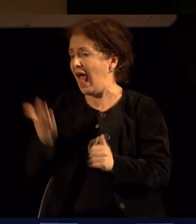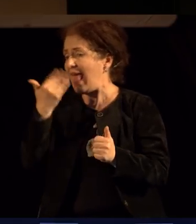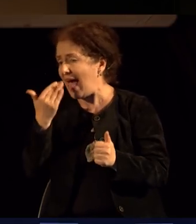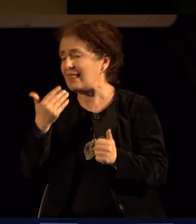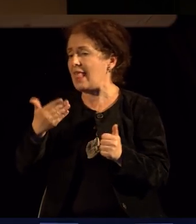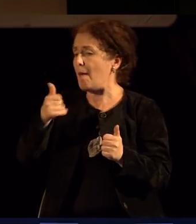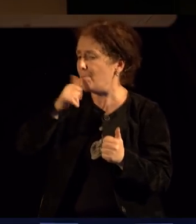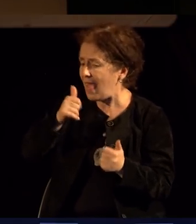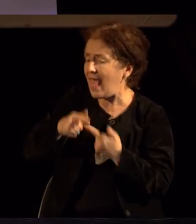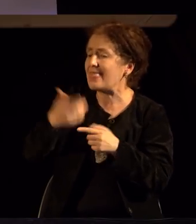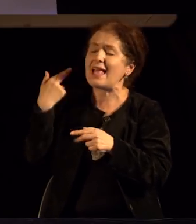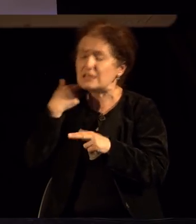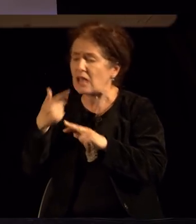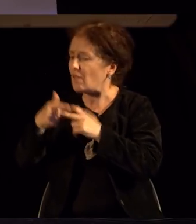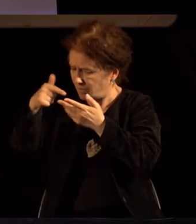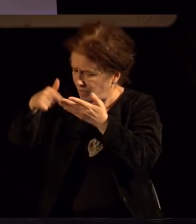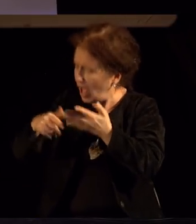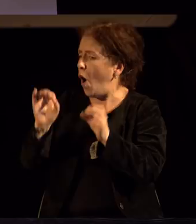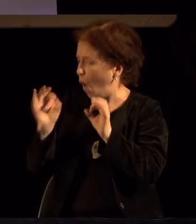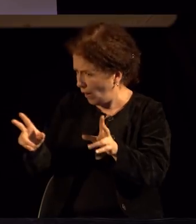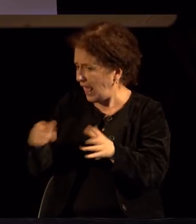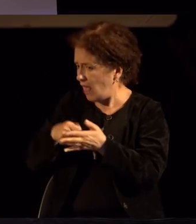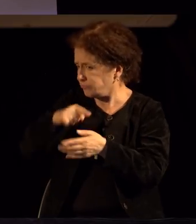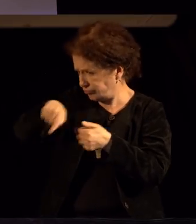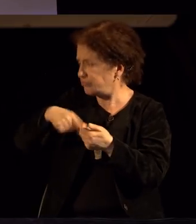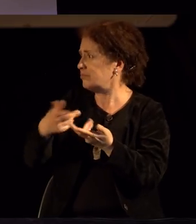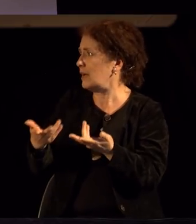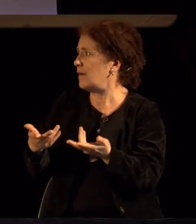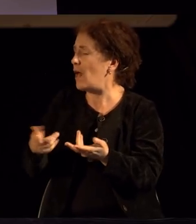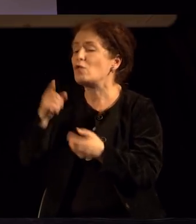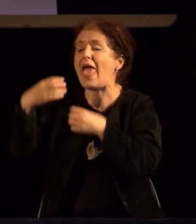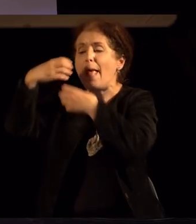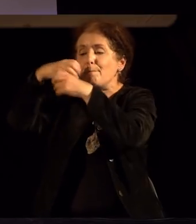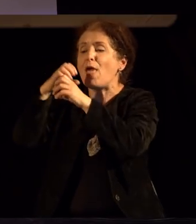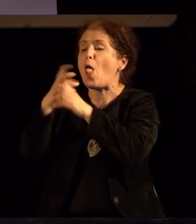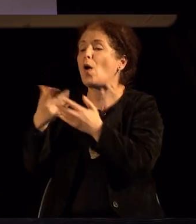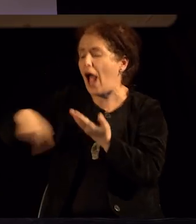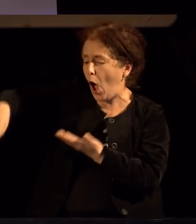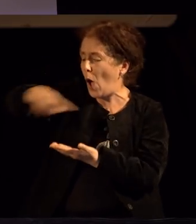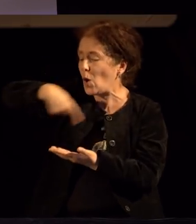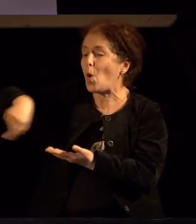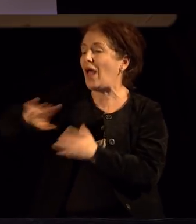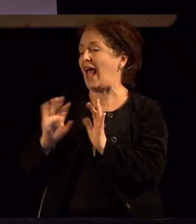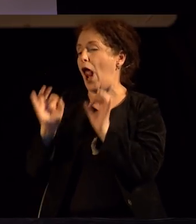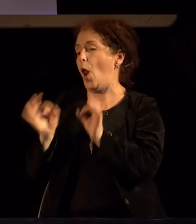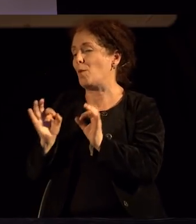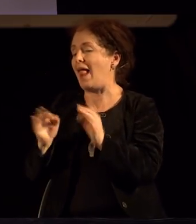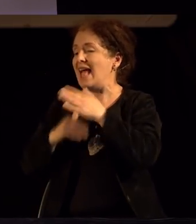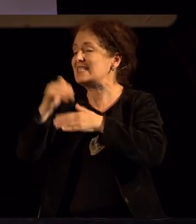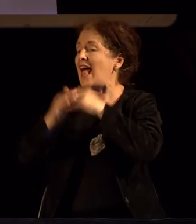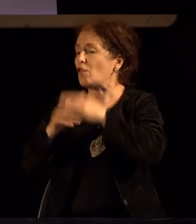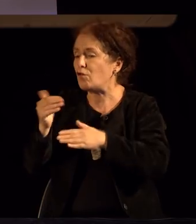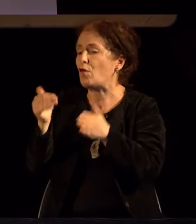сватиме дека овде имаме физиолошки круг, биолошки круг кој се случува. Задоволство